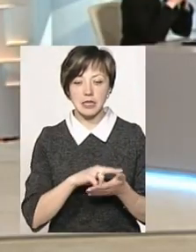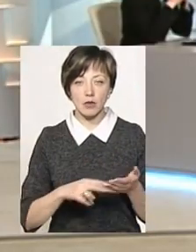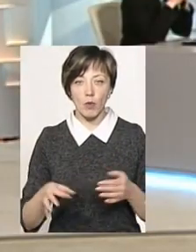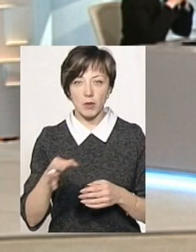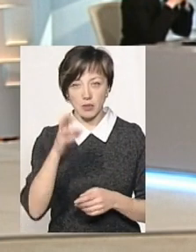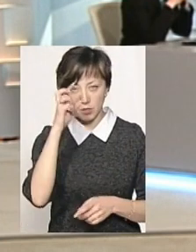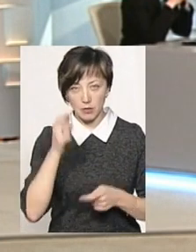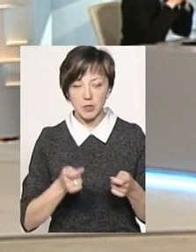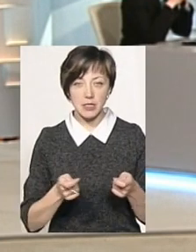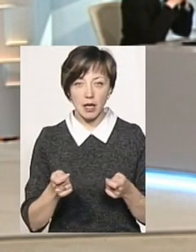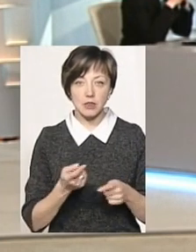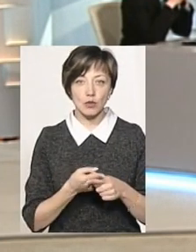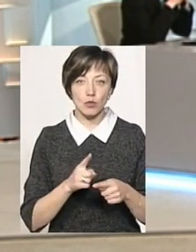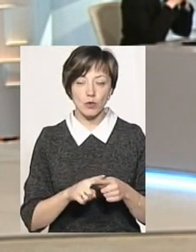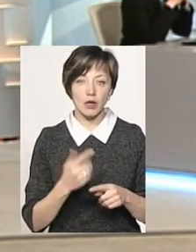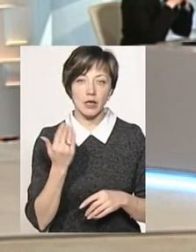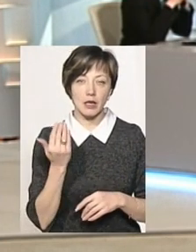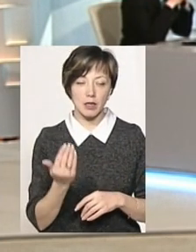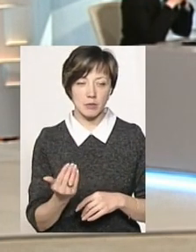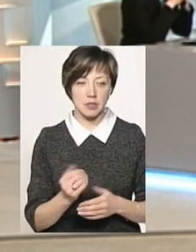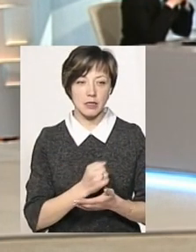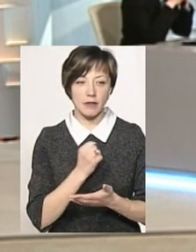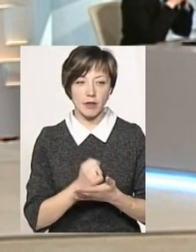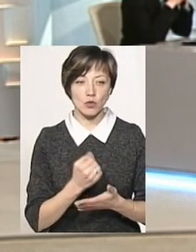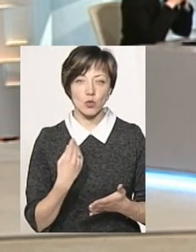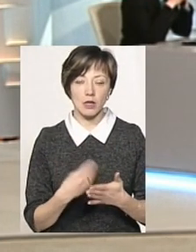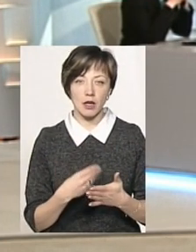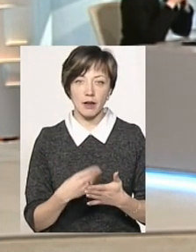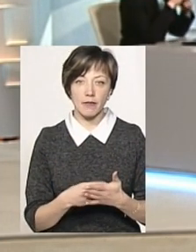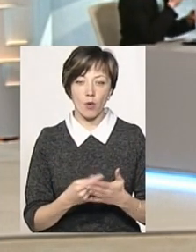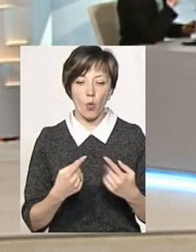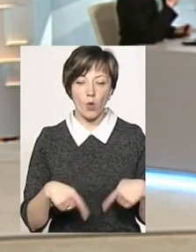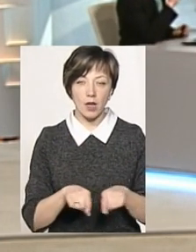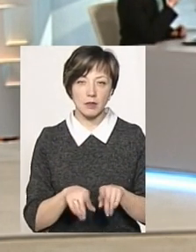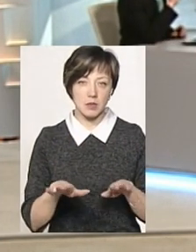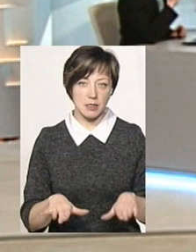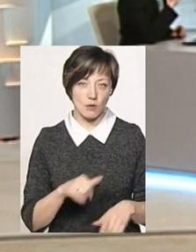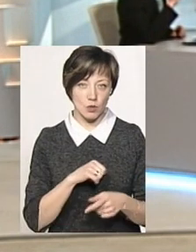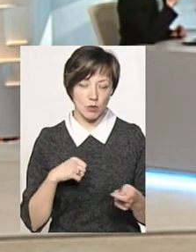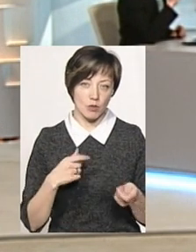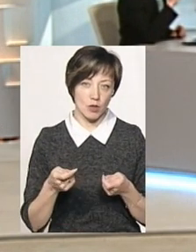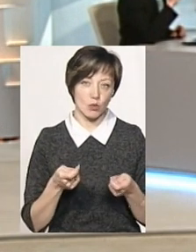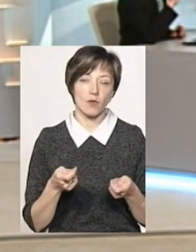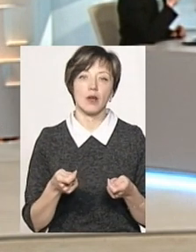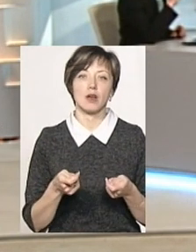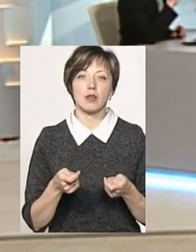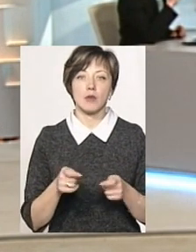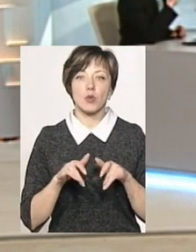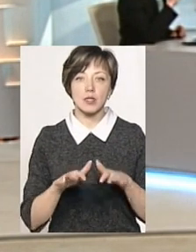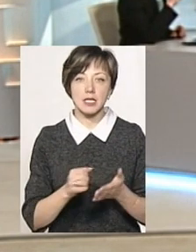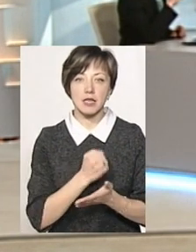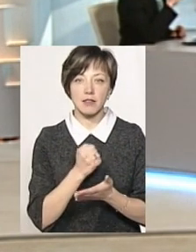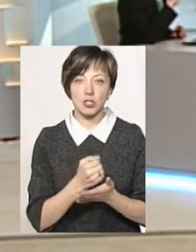обласної державної адміністрації, тому їм затверджують тарифи вже органи місцевого самоврядування. Процес